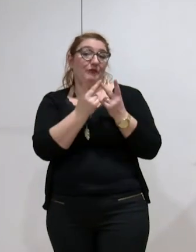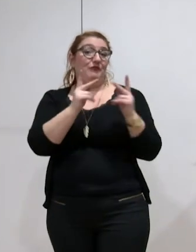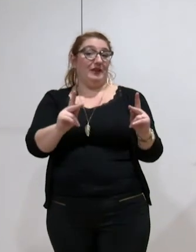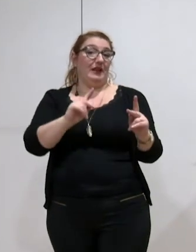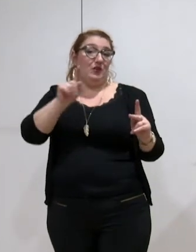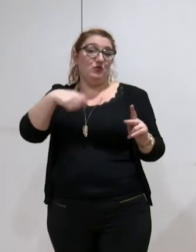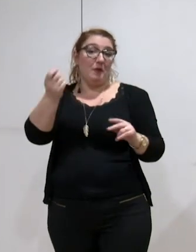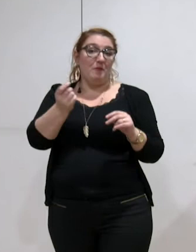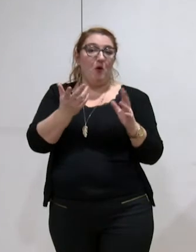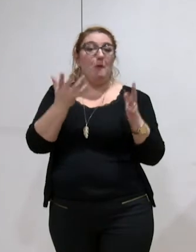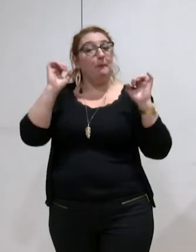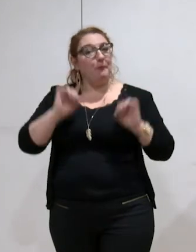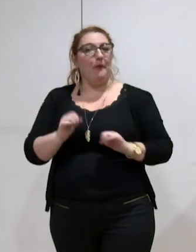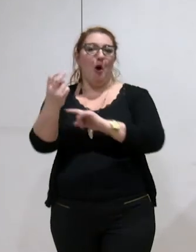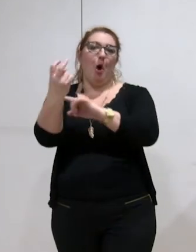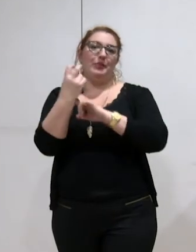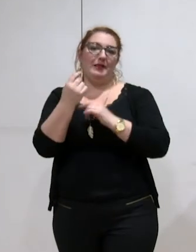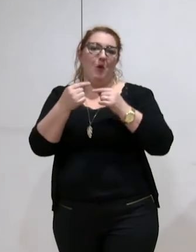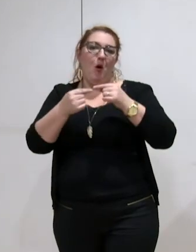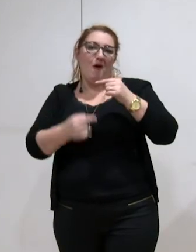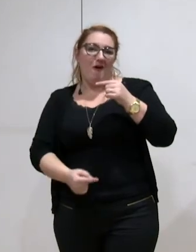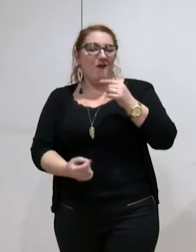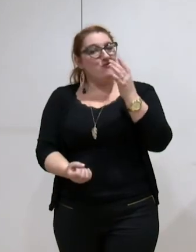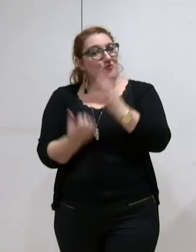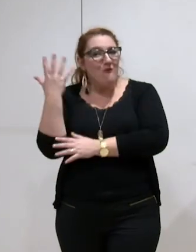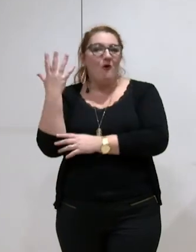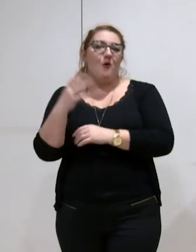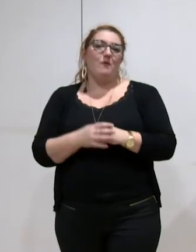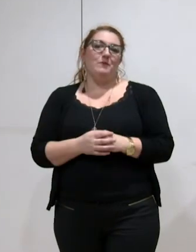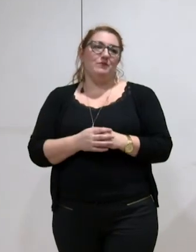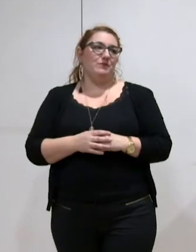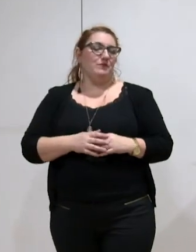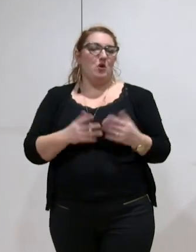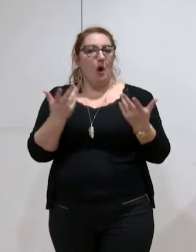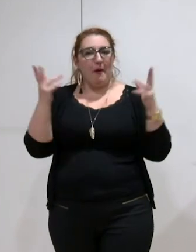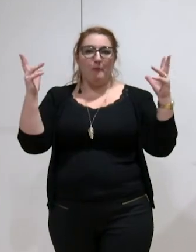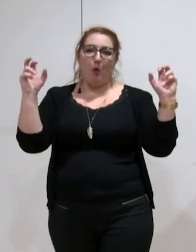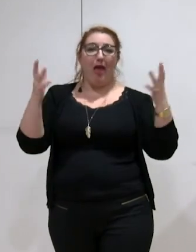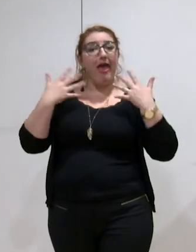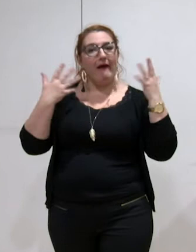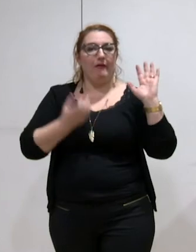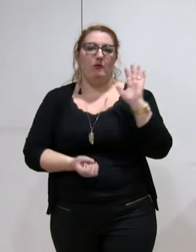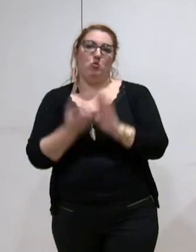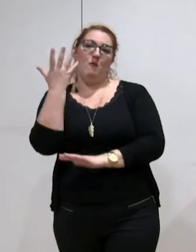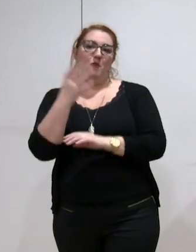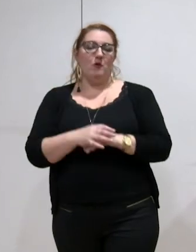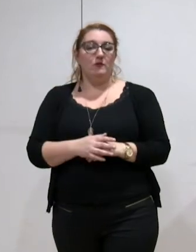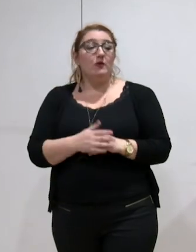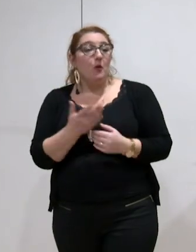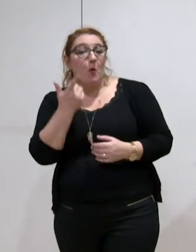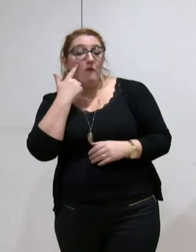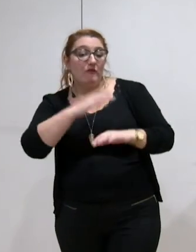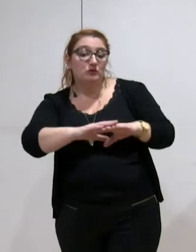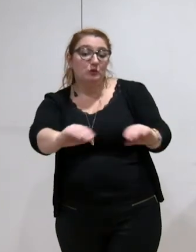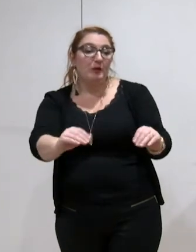capacité d'endettement nouvelle, des marges de manœuvre nouvelles. Donc, nous attendons de le vérifier. Voilà